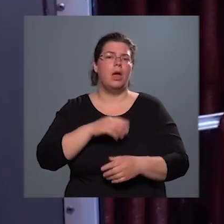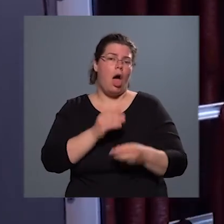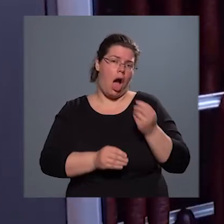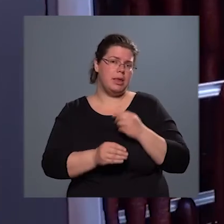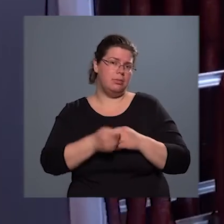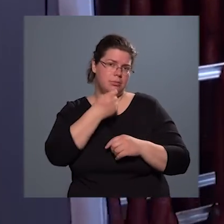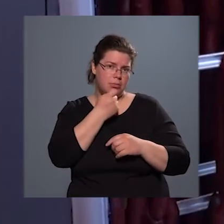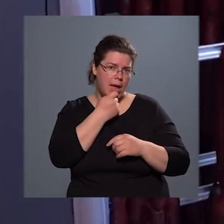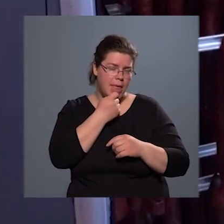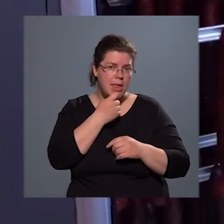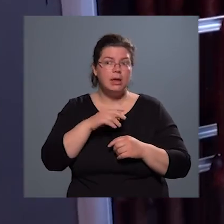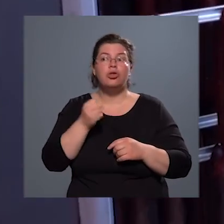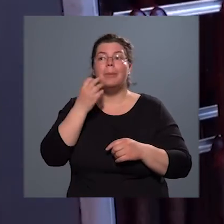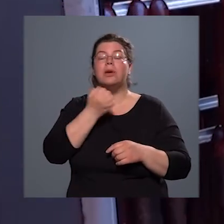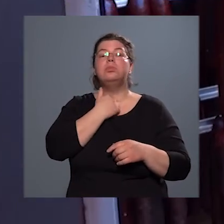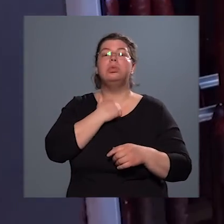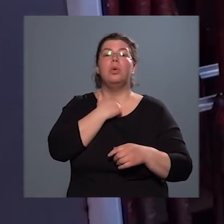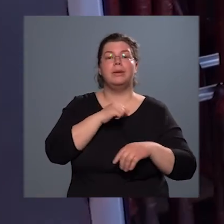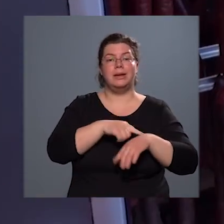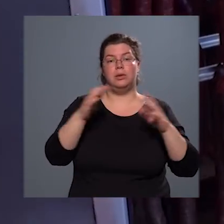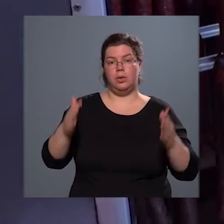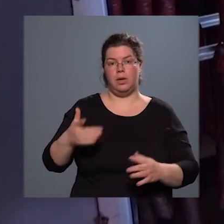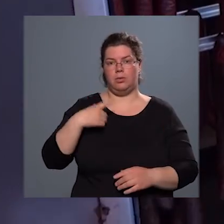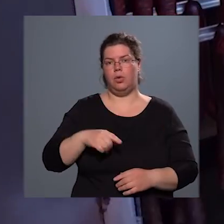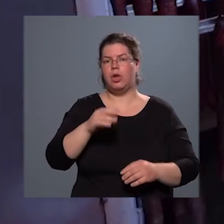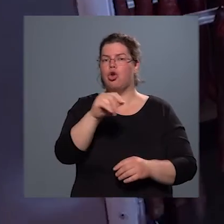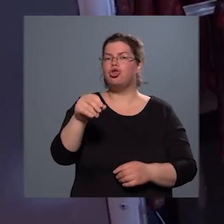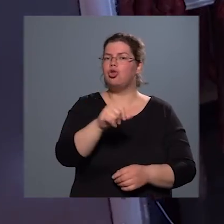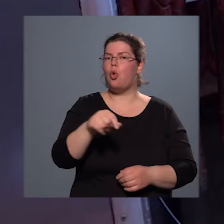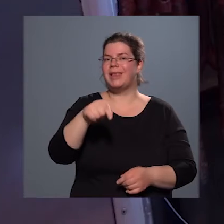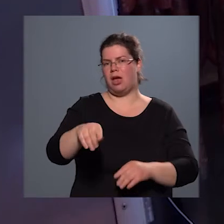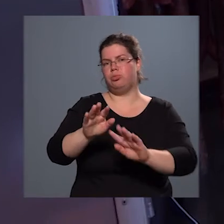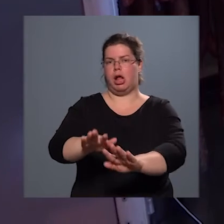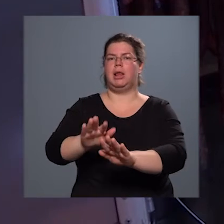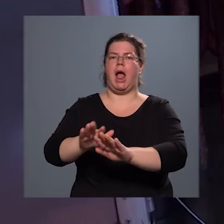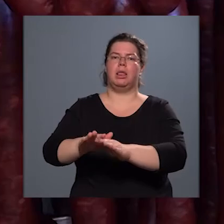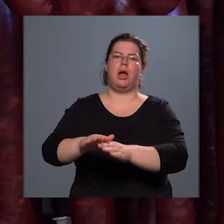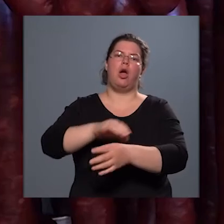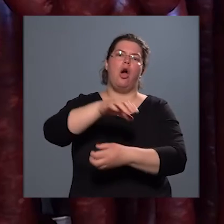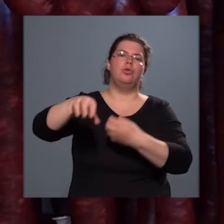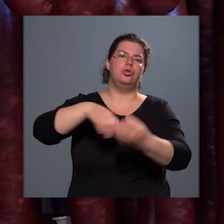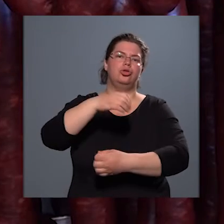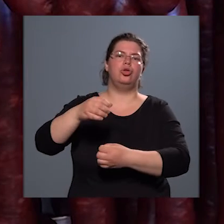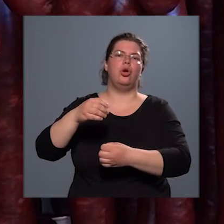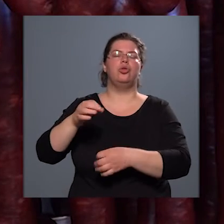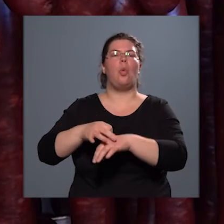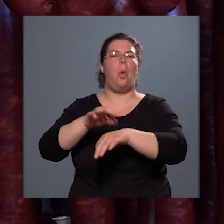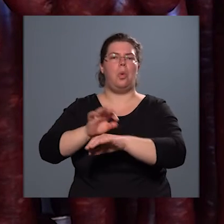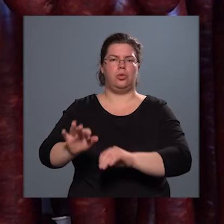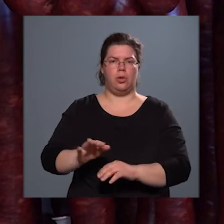fogyasztották, és akkor amíg a bőti időszak volt, akkor a sózásba álltak a füstölt húsra való. Na most,